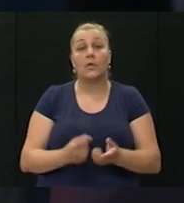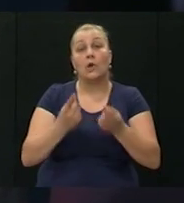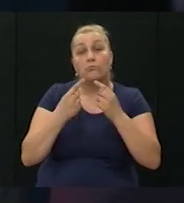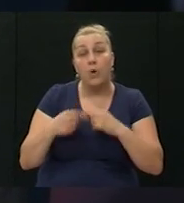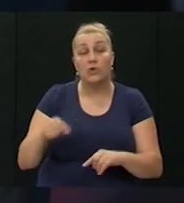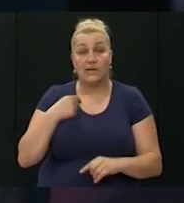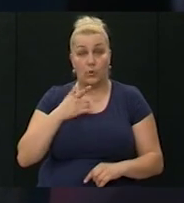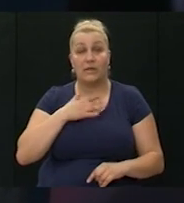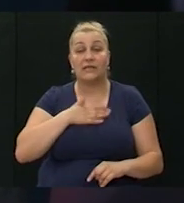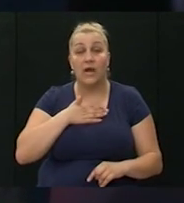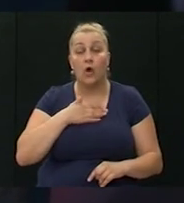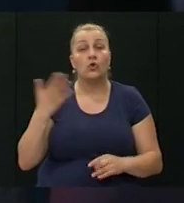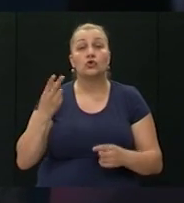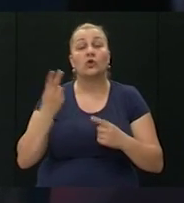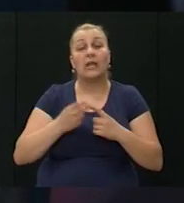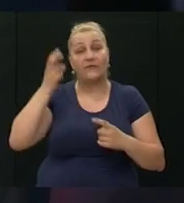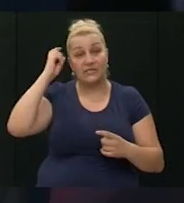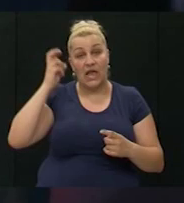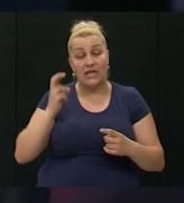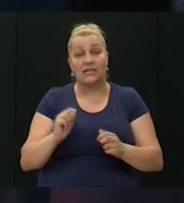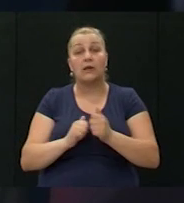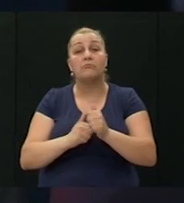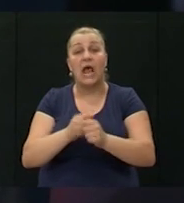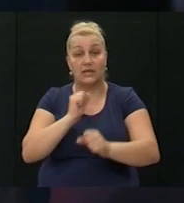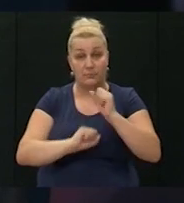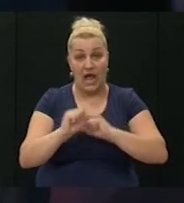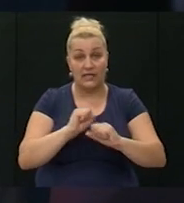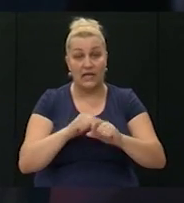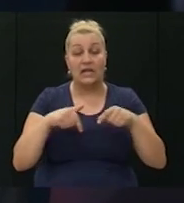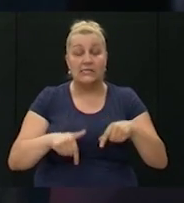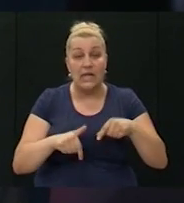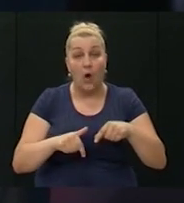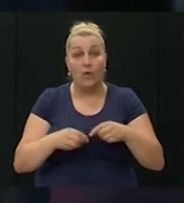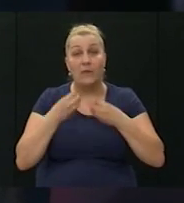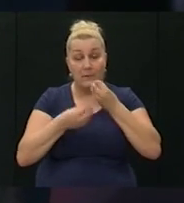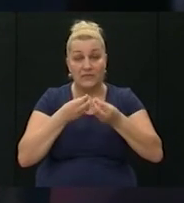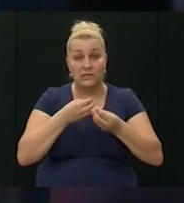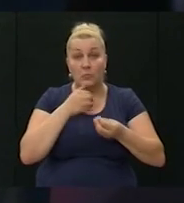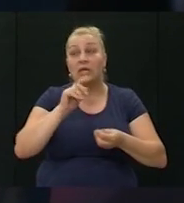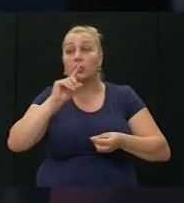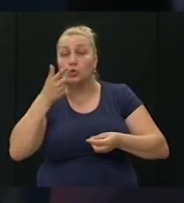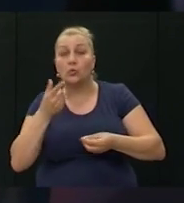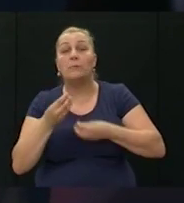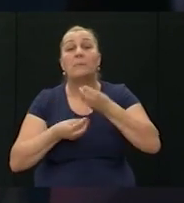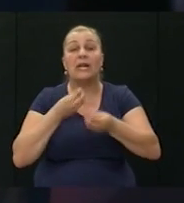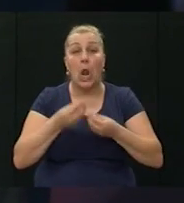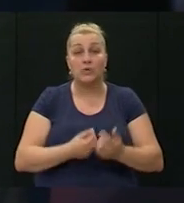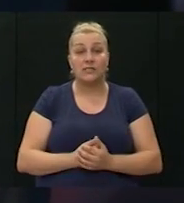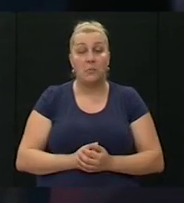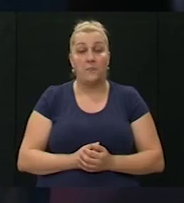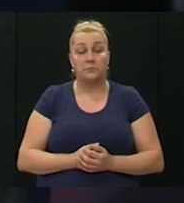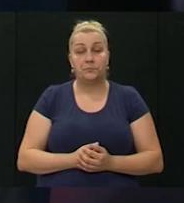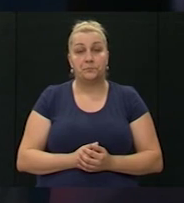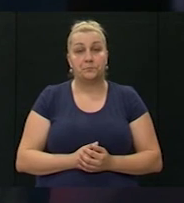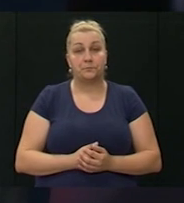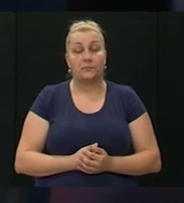posebno mi je drago što televizija Jadran prati branitelje sa ovom emisijom i nekim drugim prilozima i